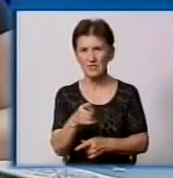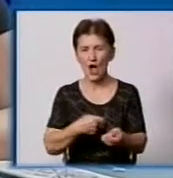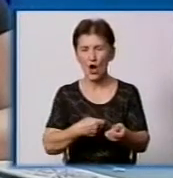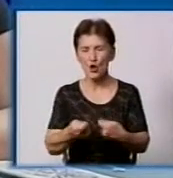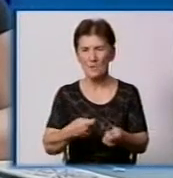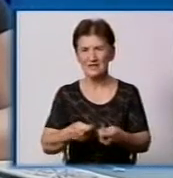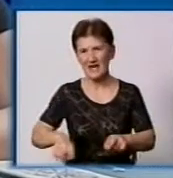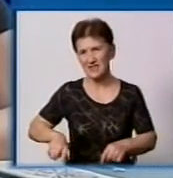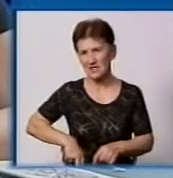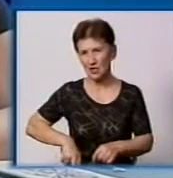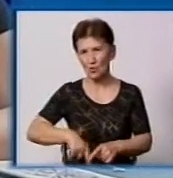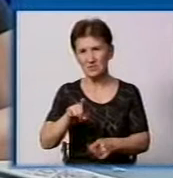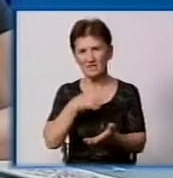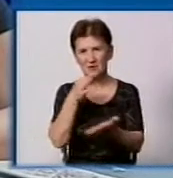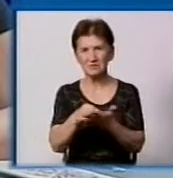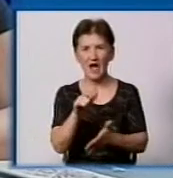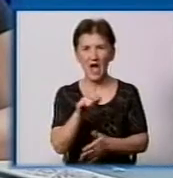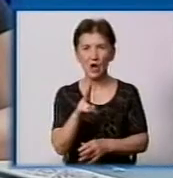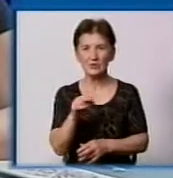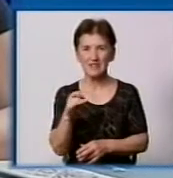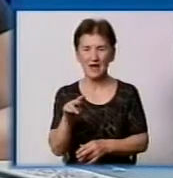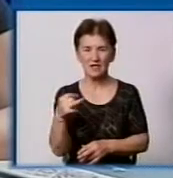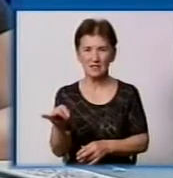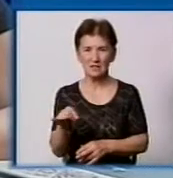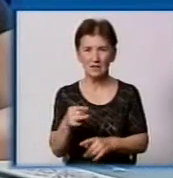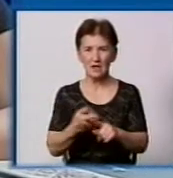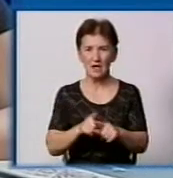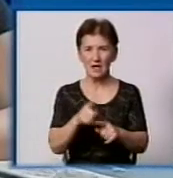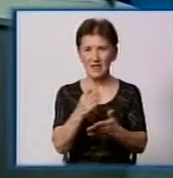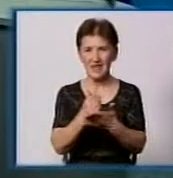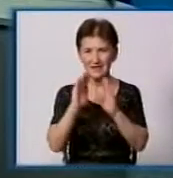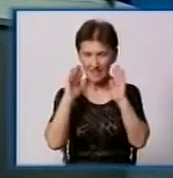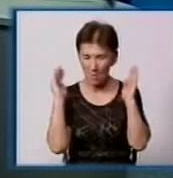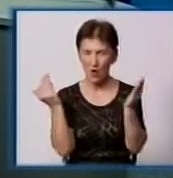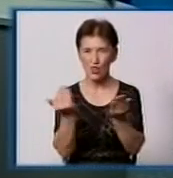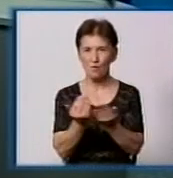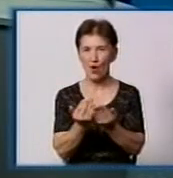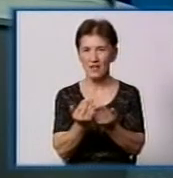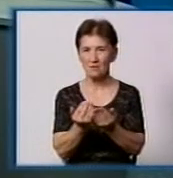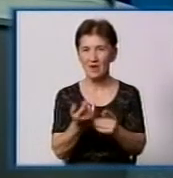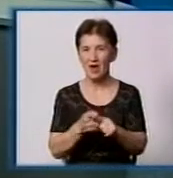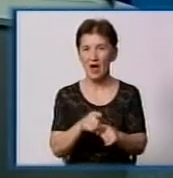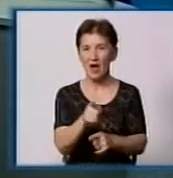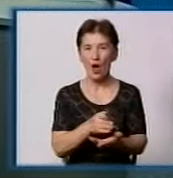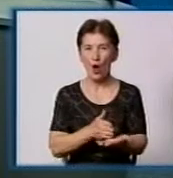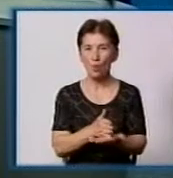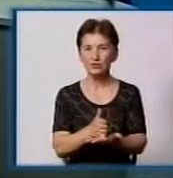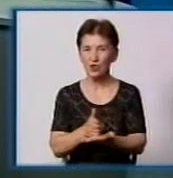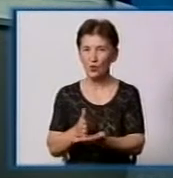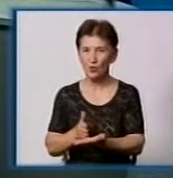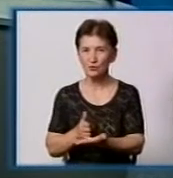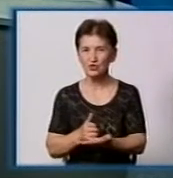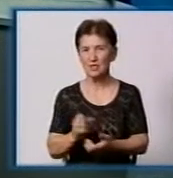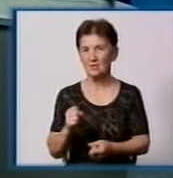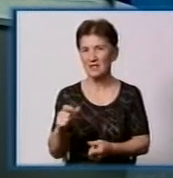ТОВ «Екостайл» підприємство є монопольним обслуговувачем нас з вами